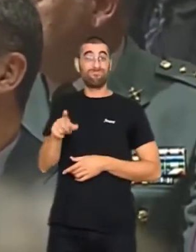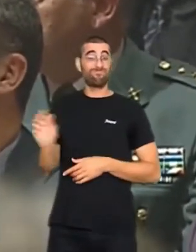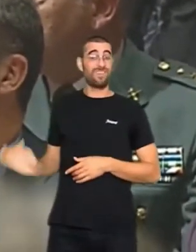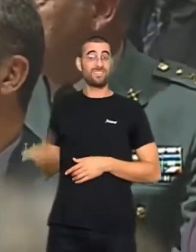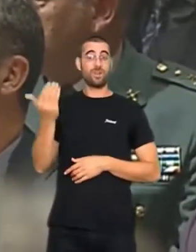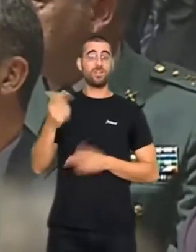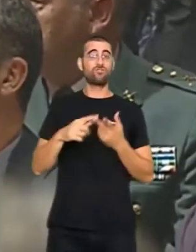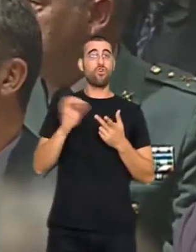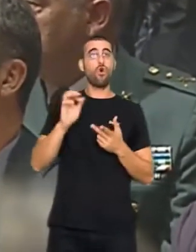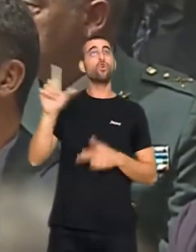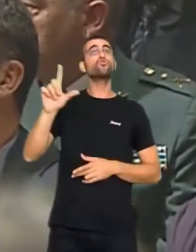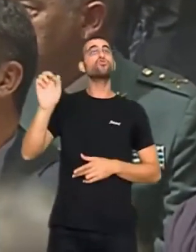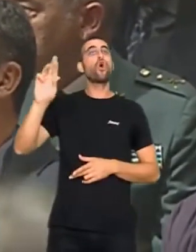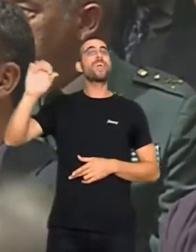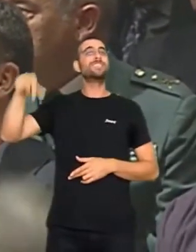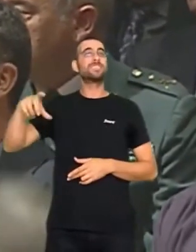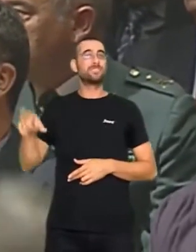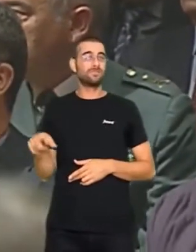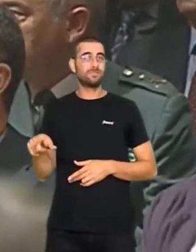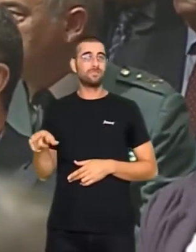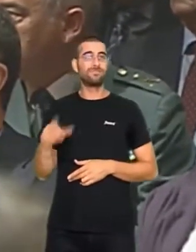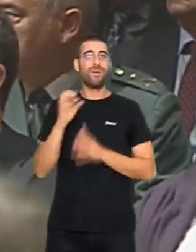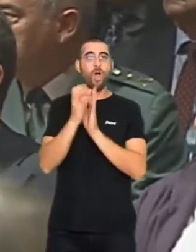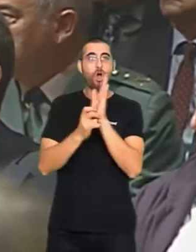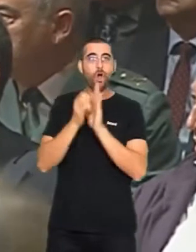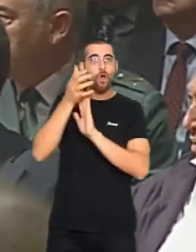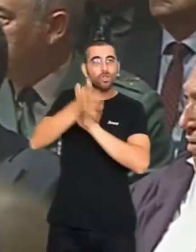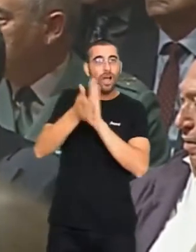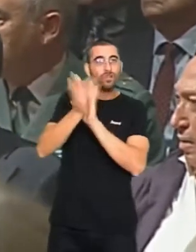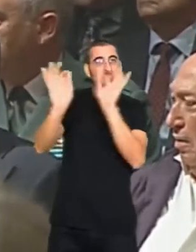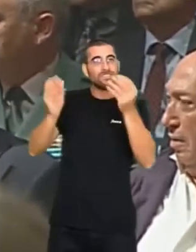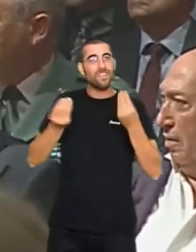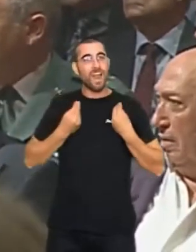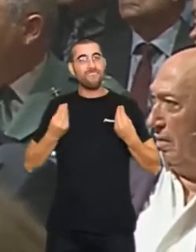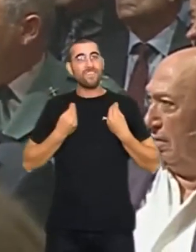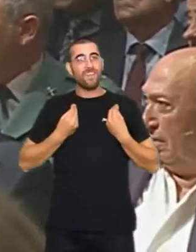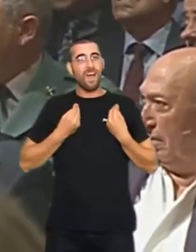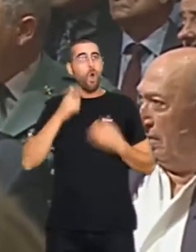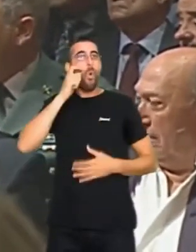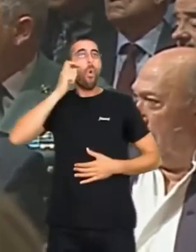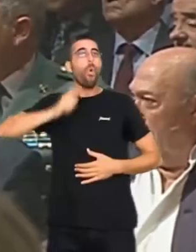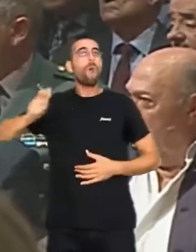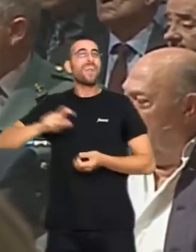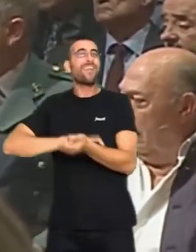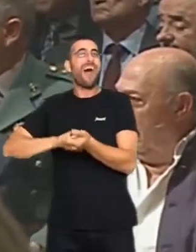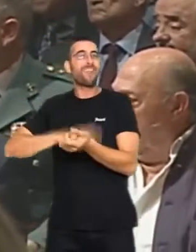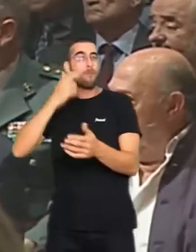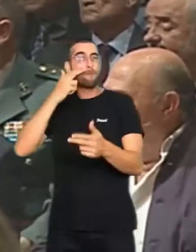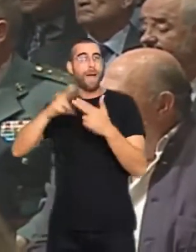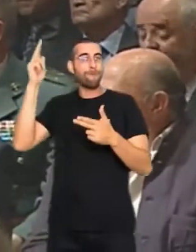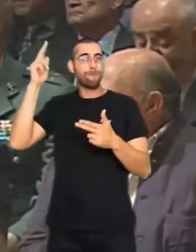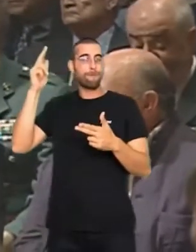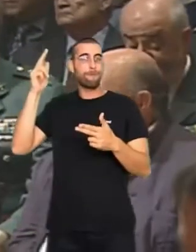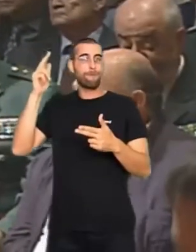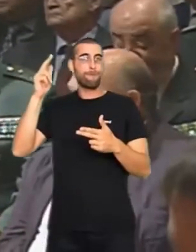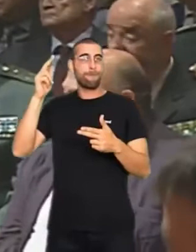i Llorenç Jiménez, contacontes de la vida. Humanitat, humanitat,